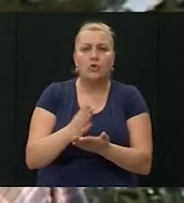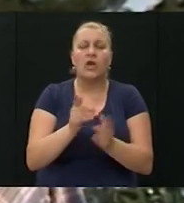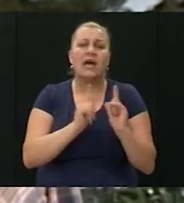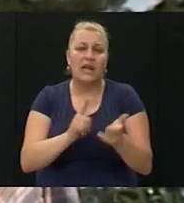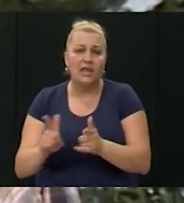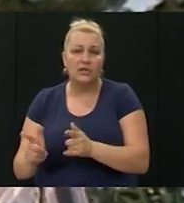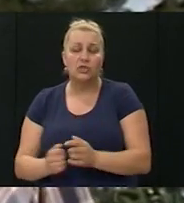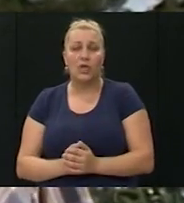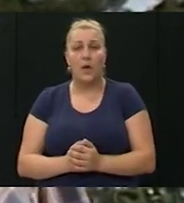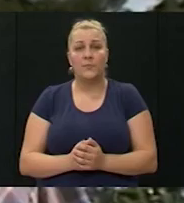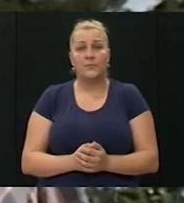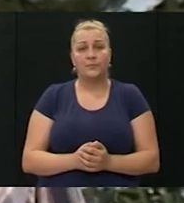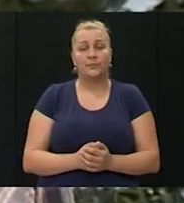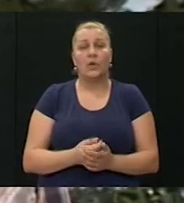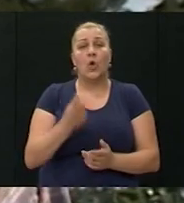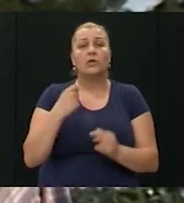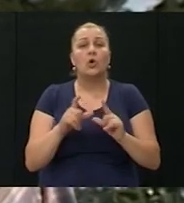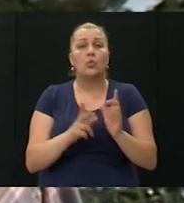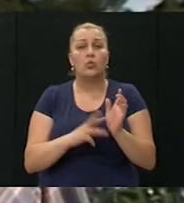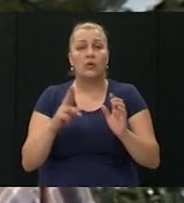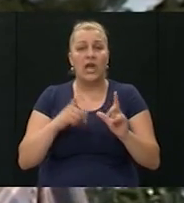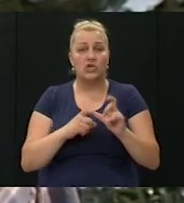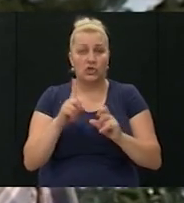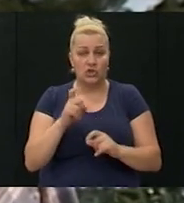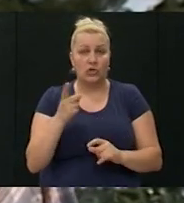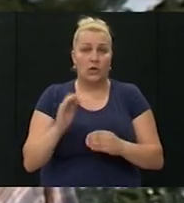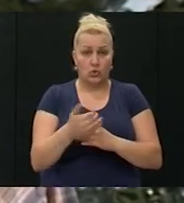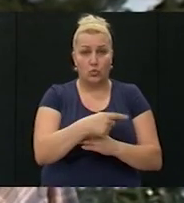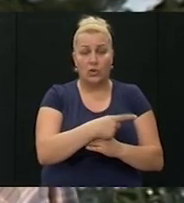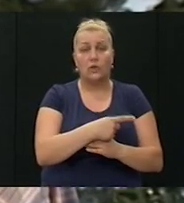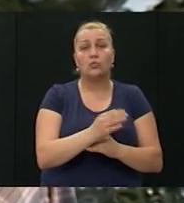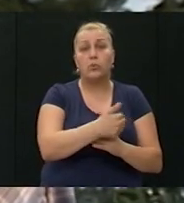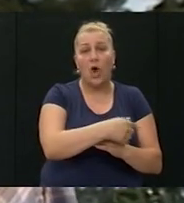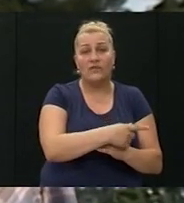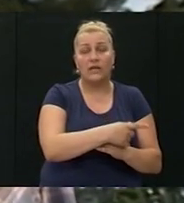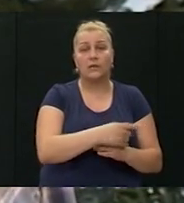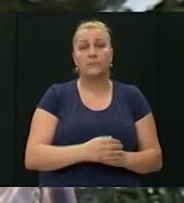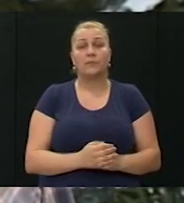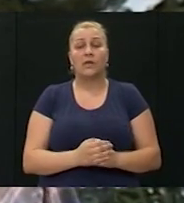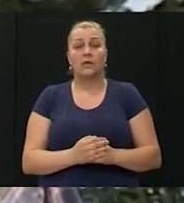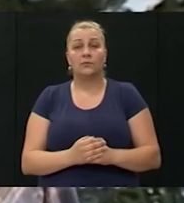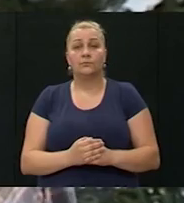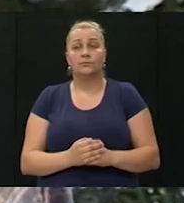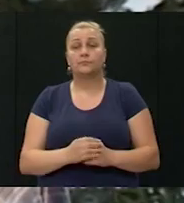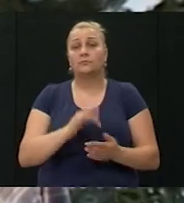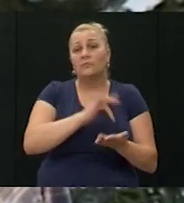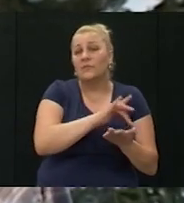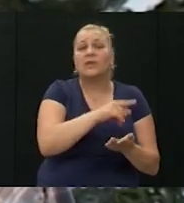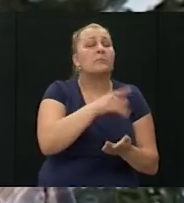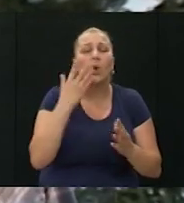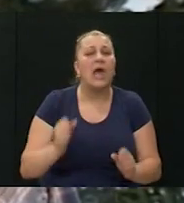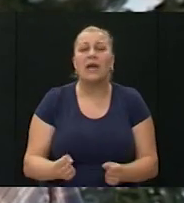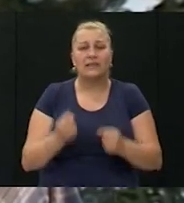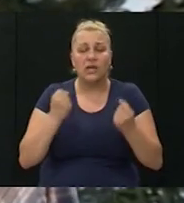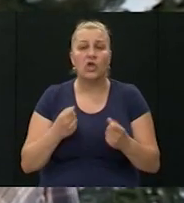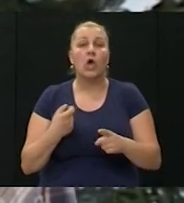ratišta od Unešića, Juga, Dubrovnika, praktično ovdje gdje je bilo